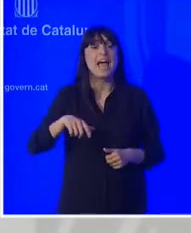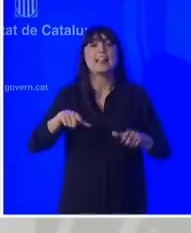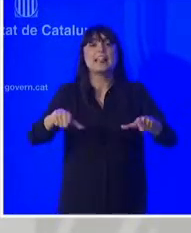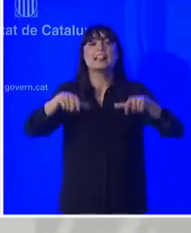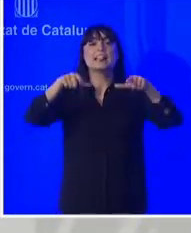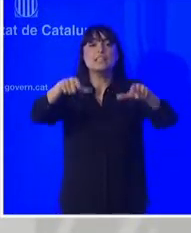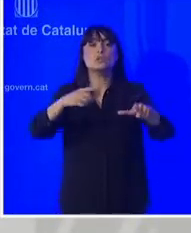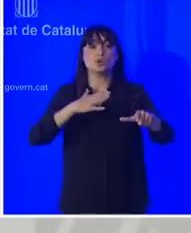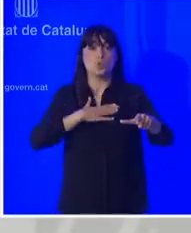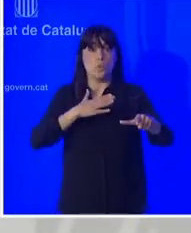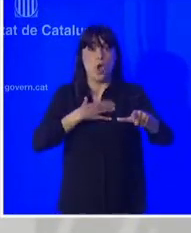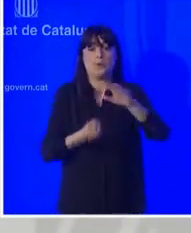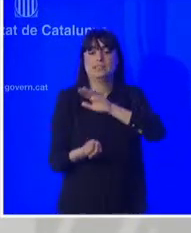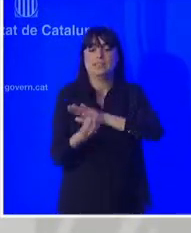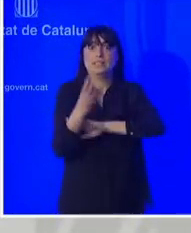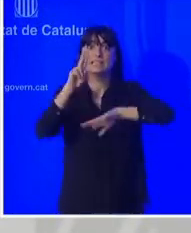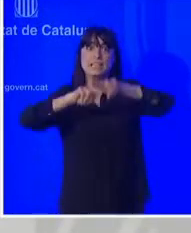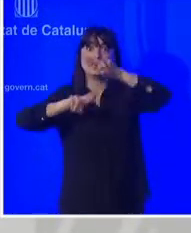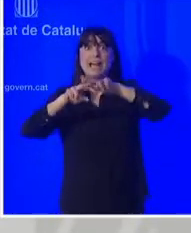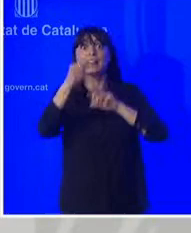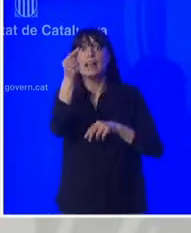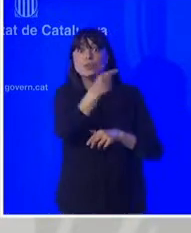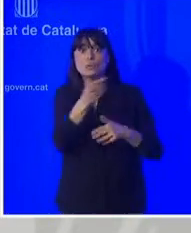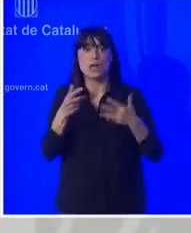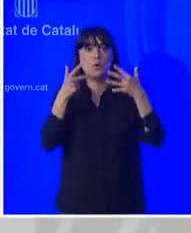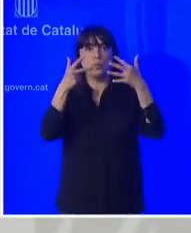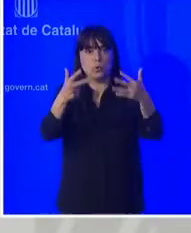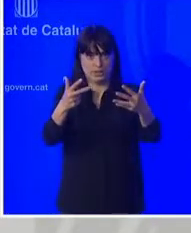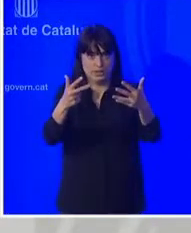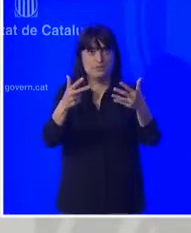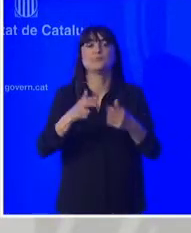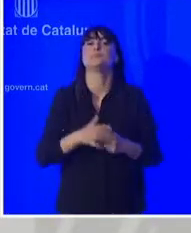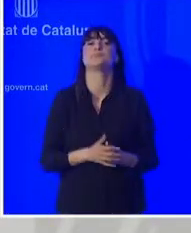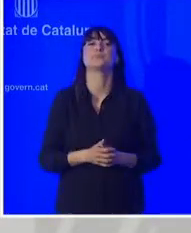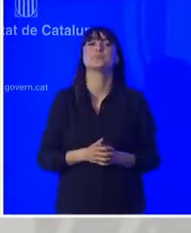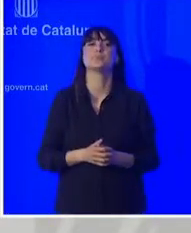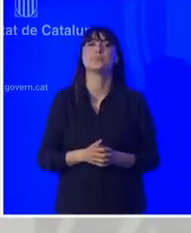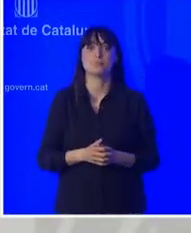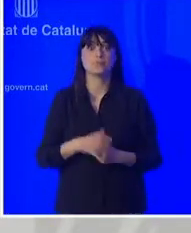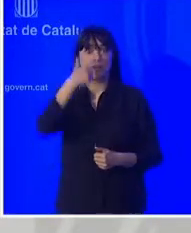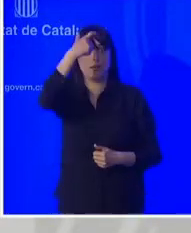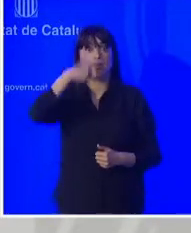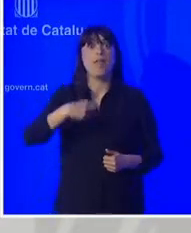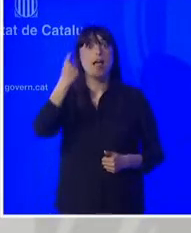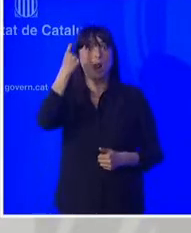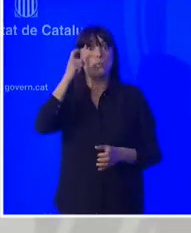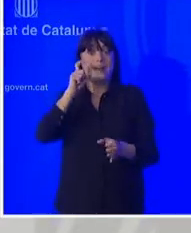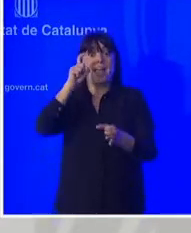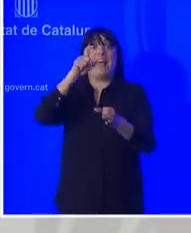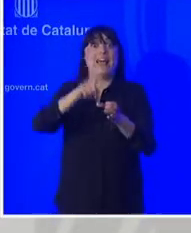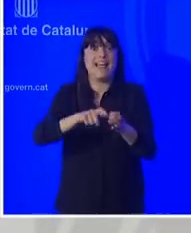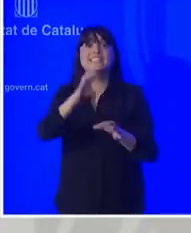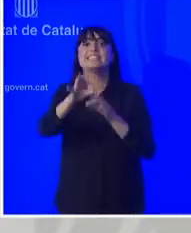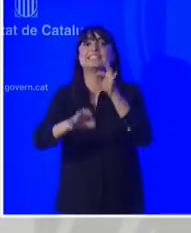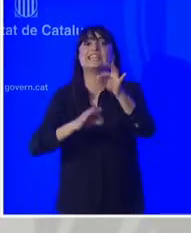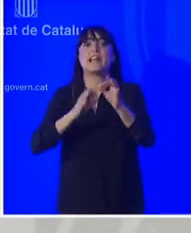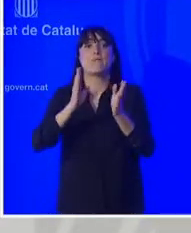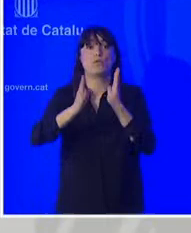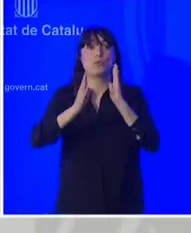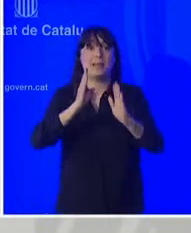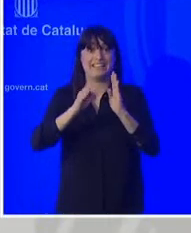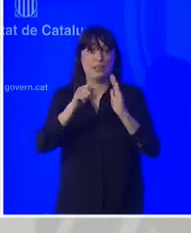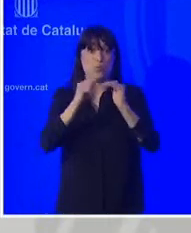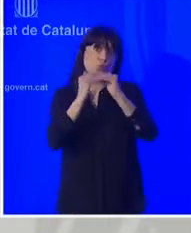propis creats per la Generalitat de Catalunya. El futur titulat d'aquest cicle formatiu podrà